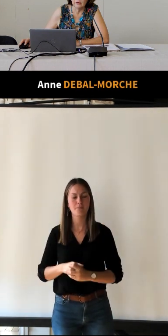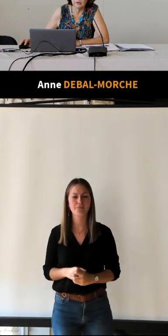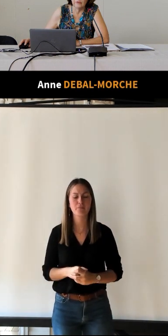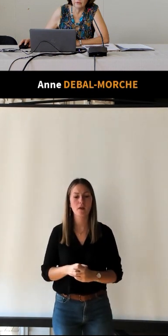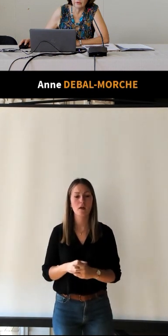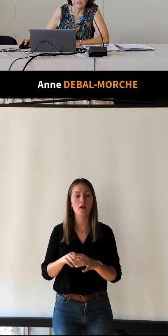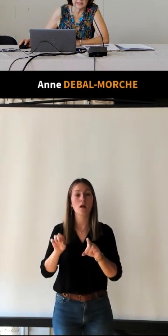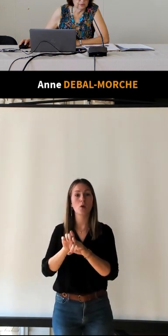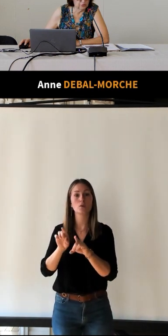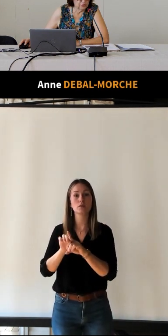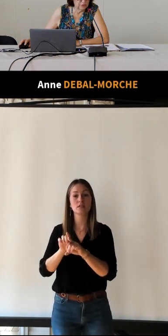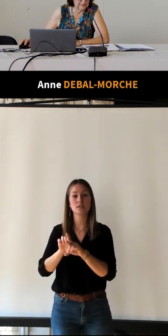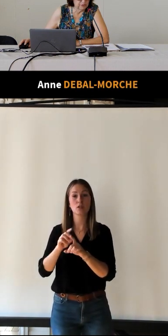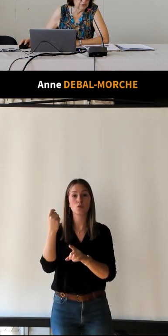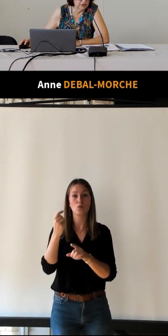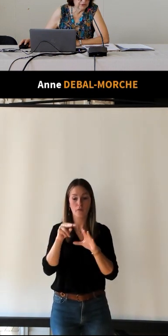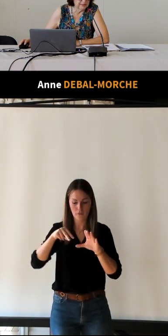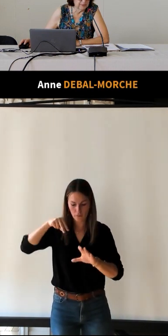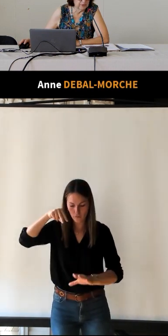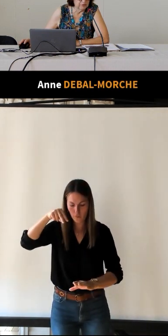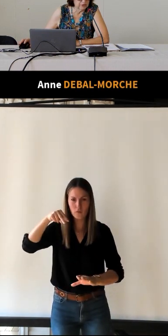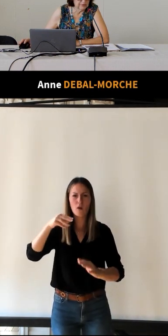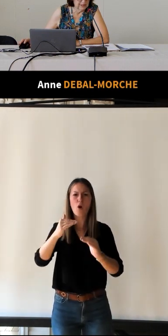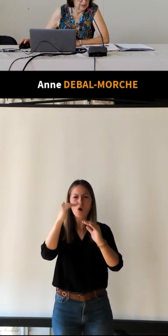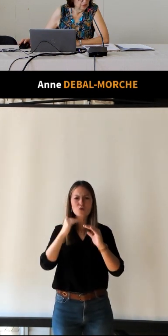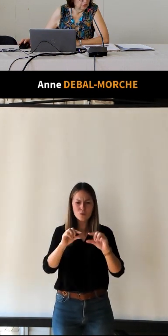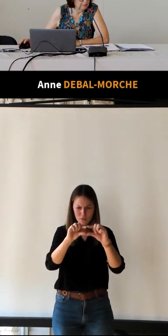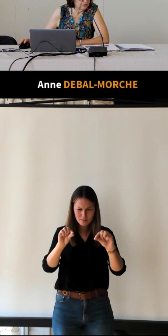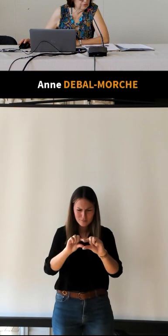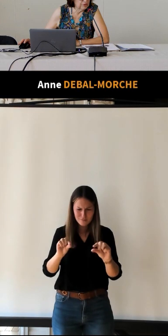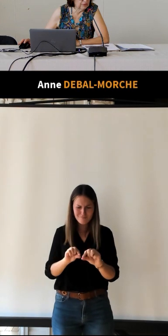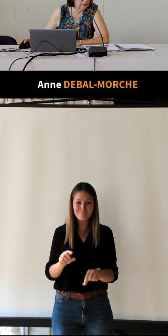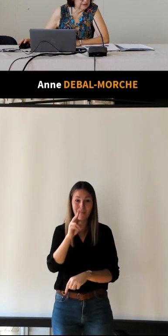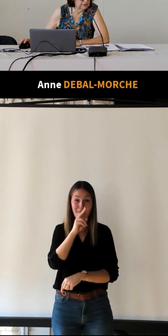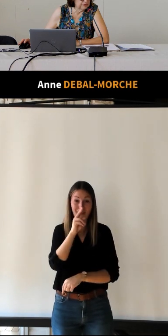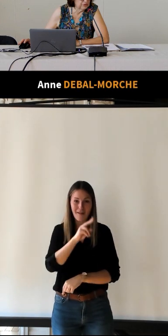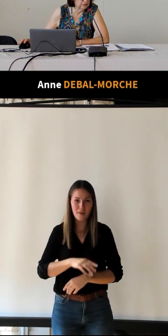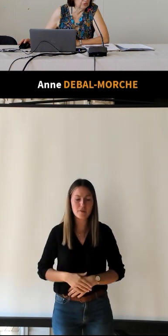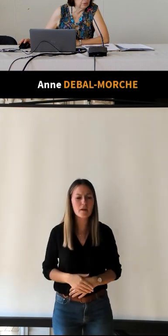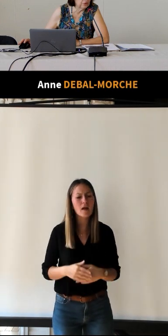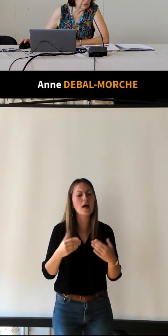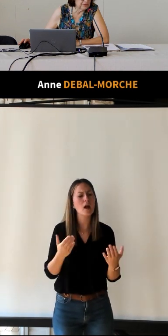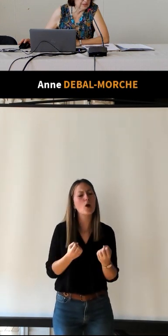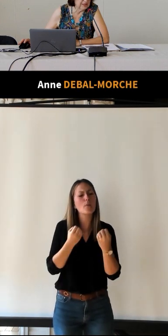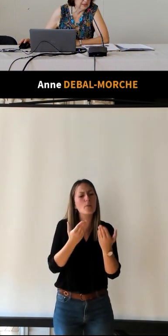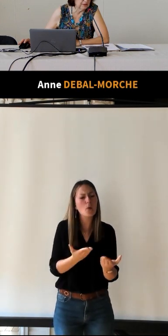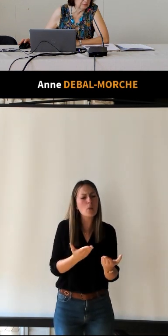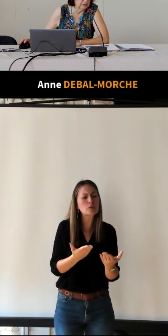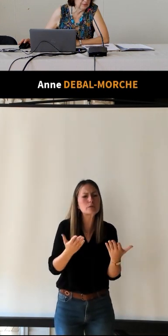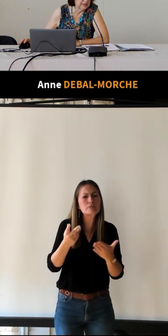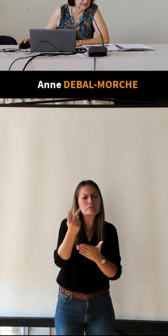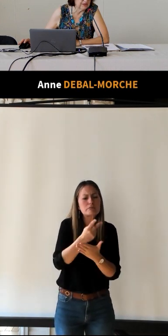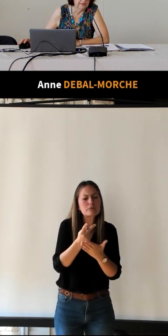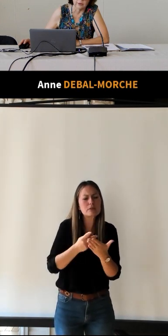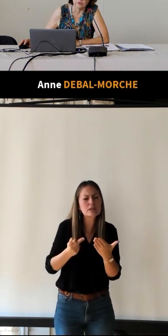une vue ancienne de Tours avec une légende qui est un petit peu amusante, reproduction en réduction d'une curieuse estampe